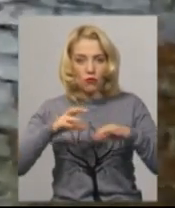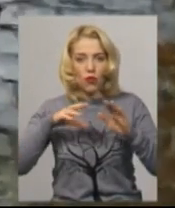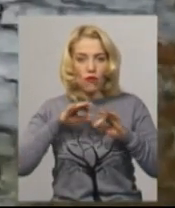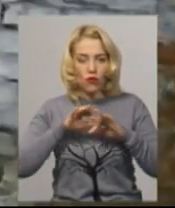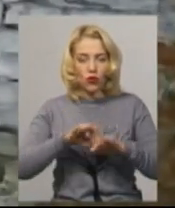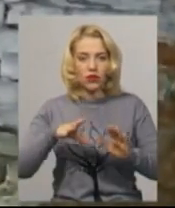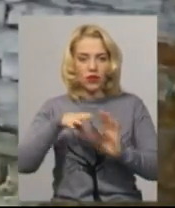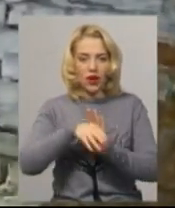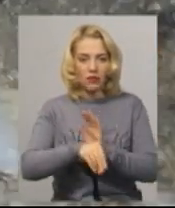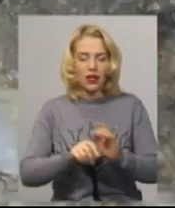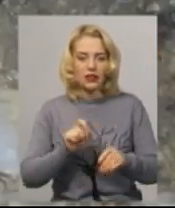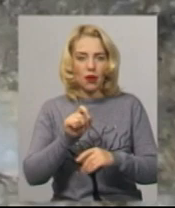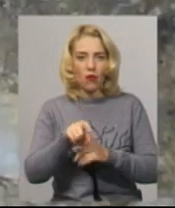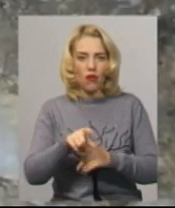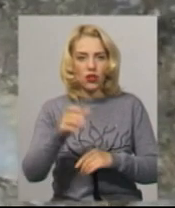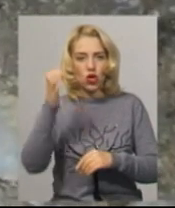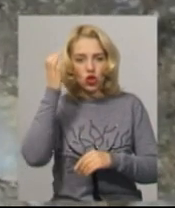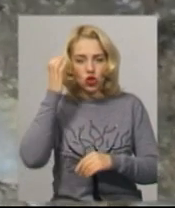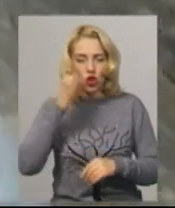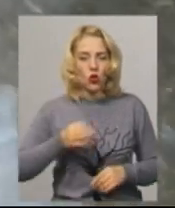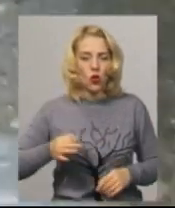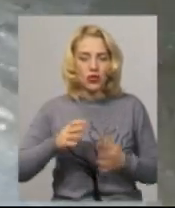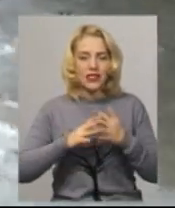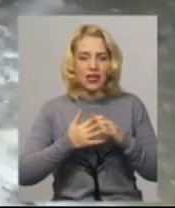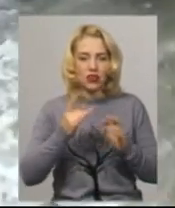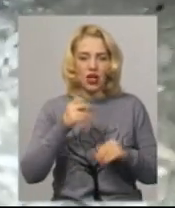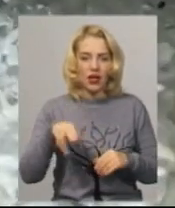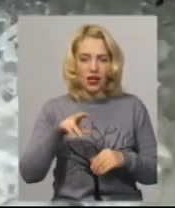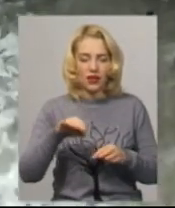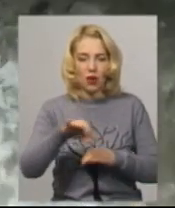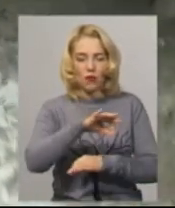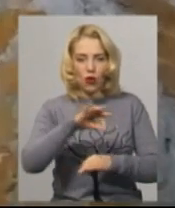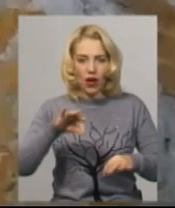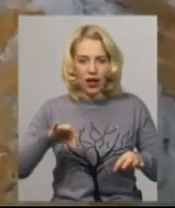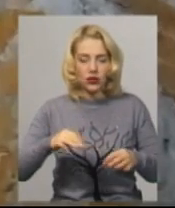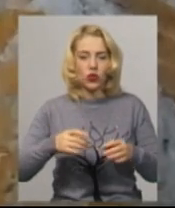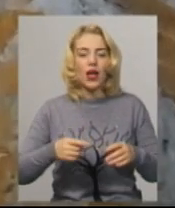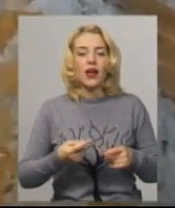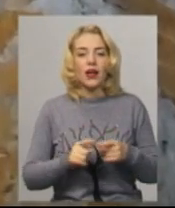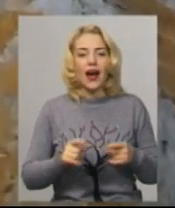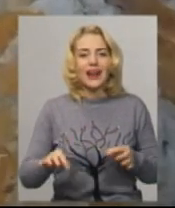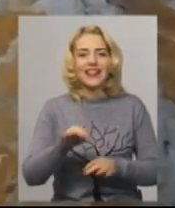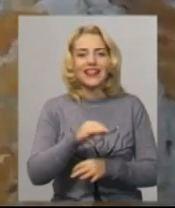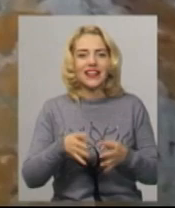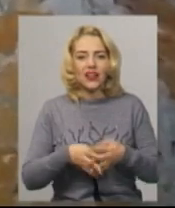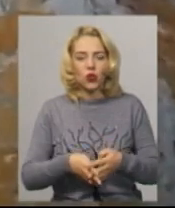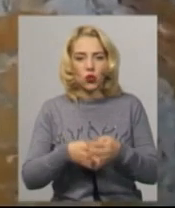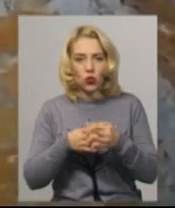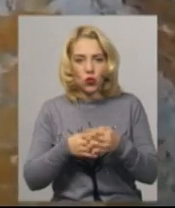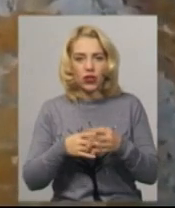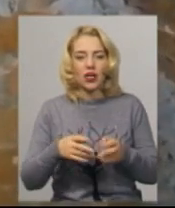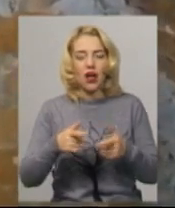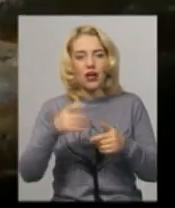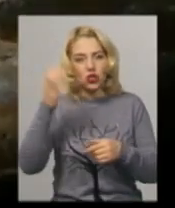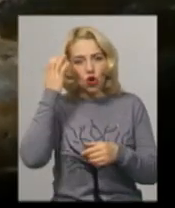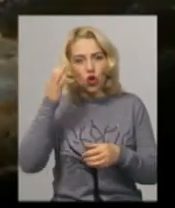Чорноострівською селищною радою проєкту реставрації об'єкту архітектури заїжджого двору XIX століття, каже історик, член Міжнародної